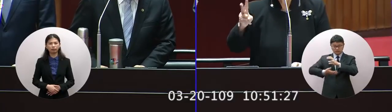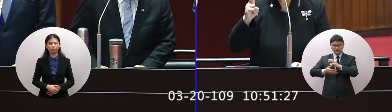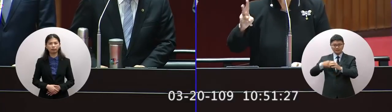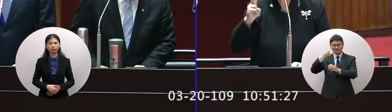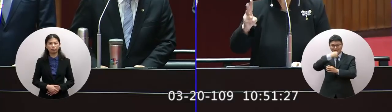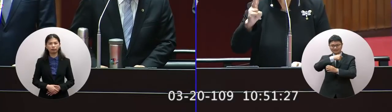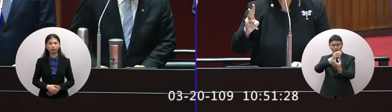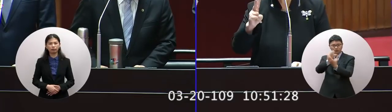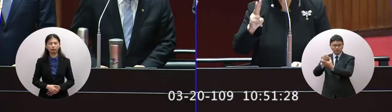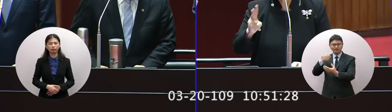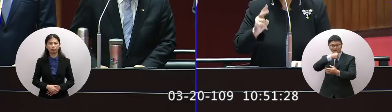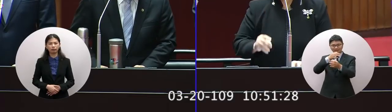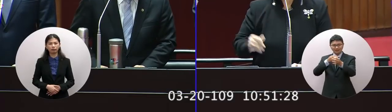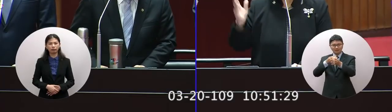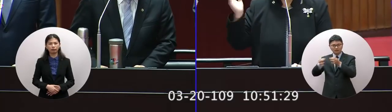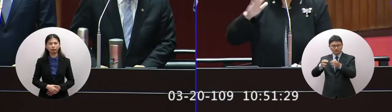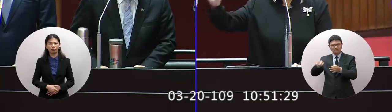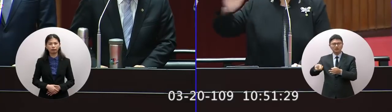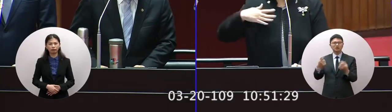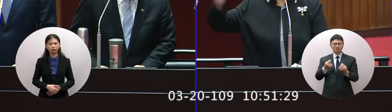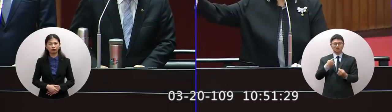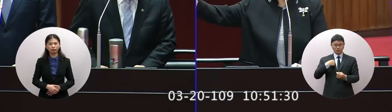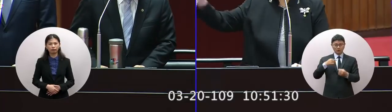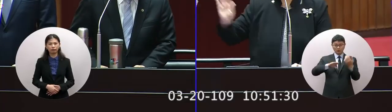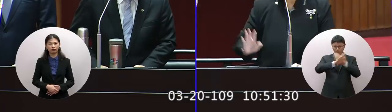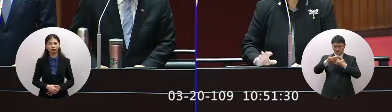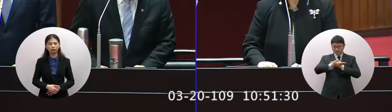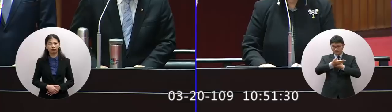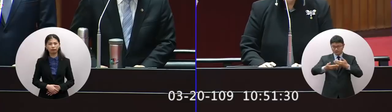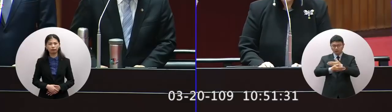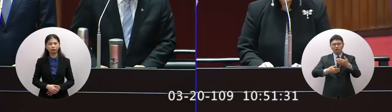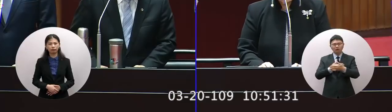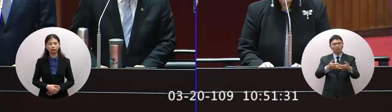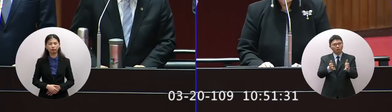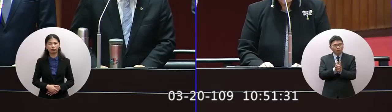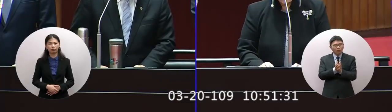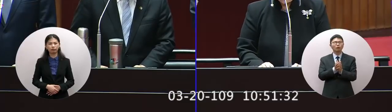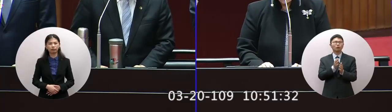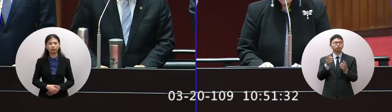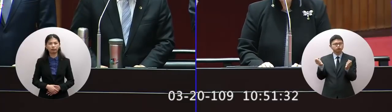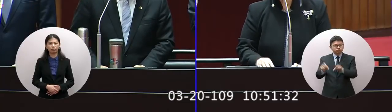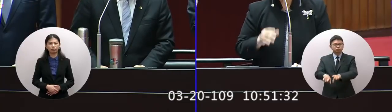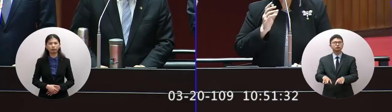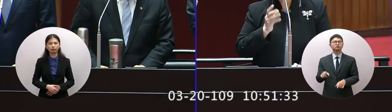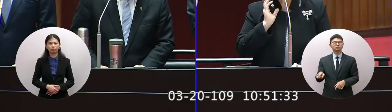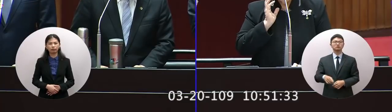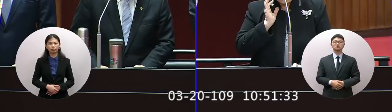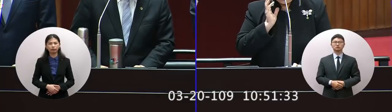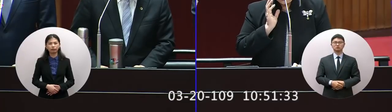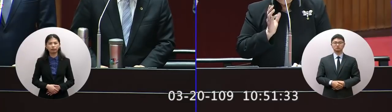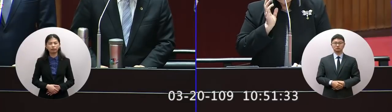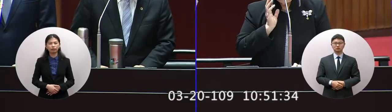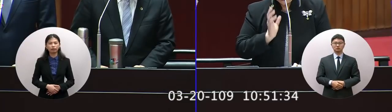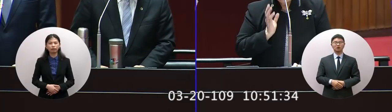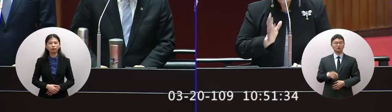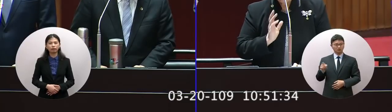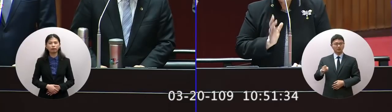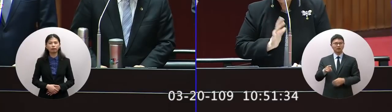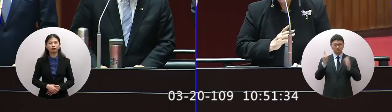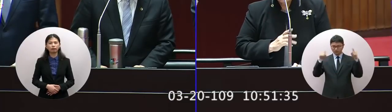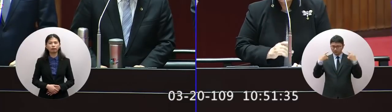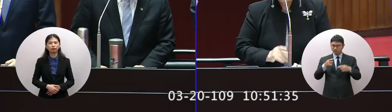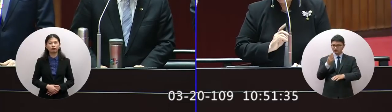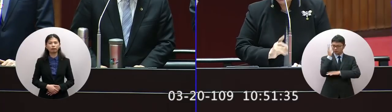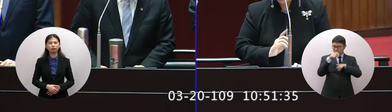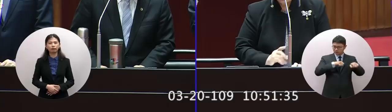第二的外交部那不是我說那是蔡委員長說的所以世界台商是它都配